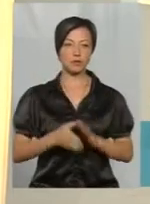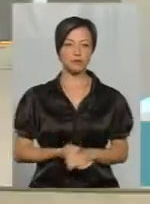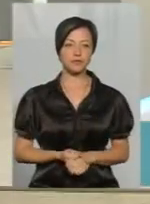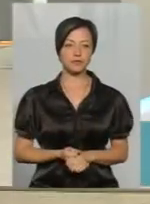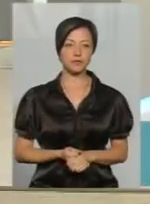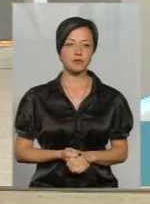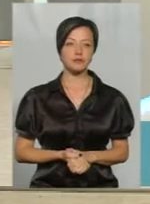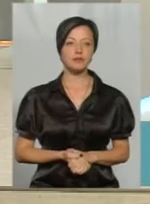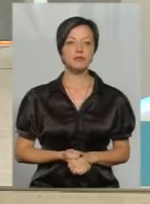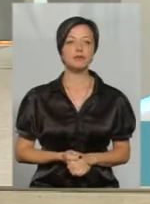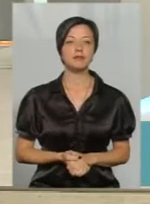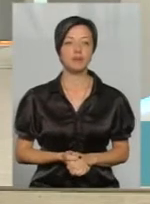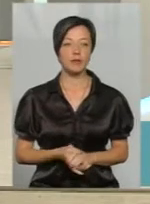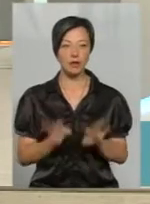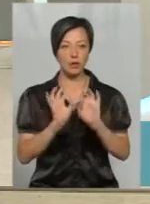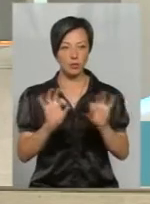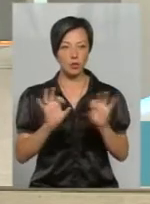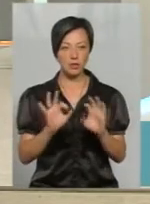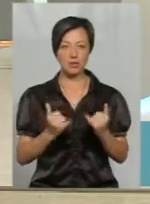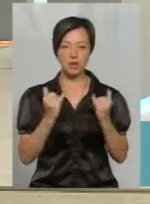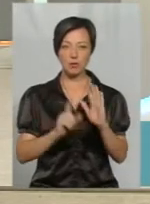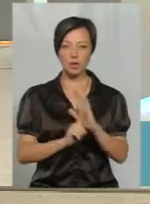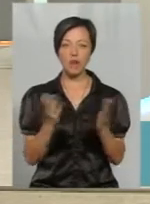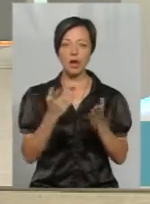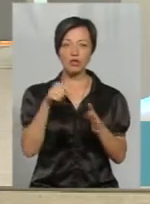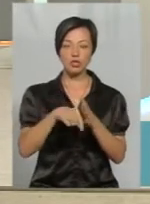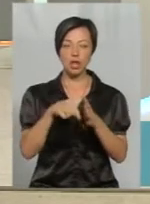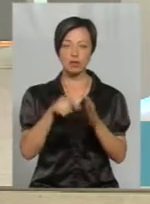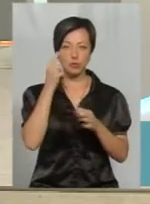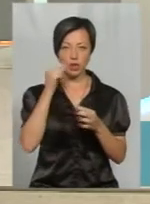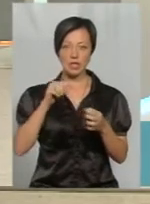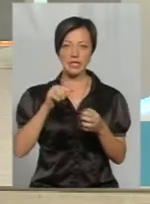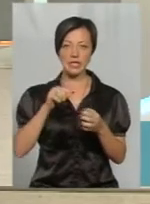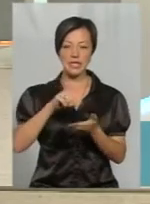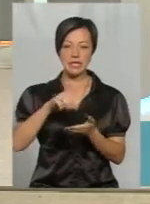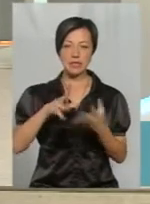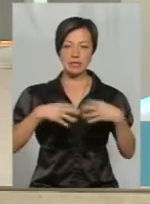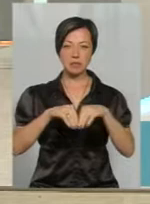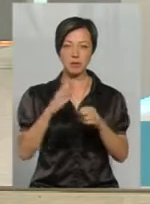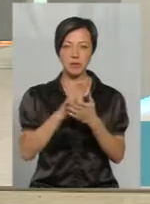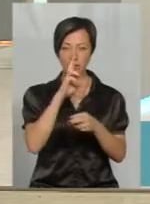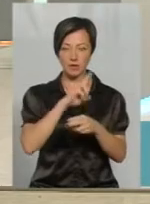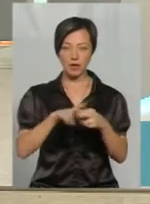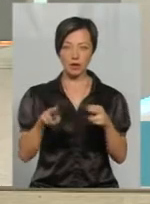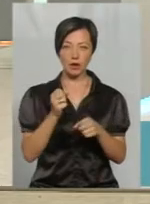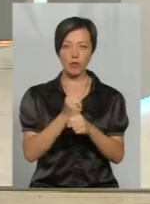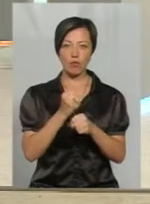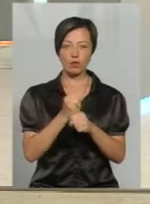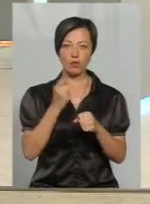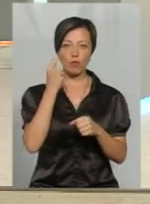Пане Антоне, поясніть для початку, яке значення для бджолиної сім'ї має втрата робочої бджоли?